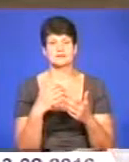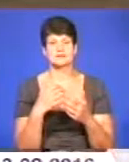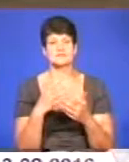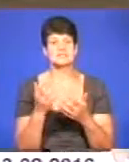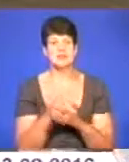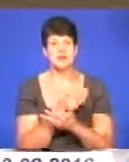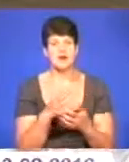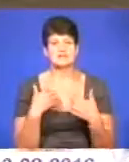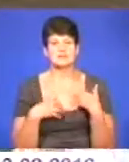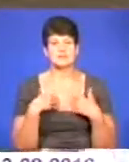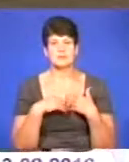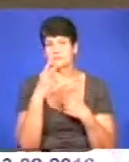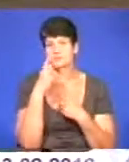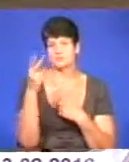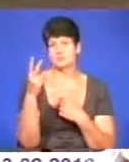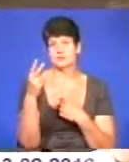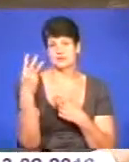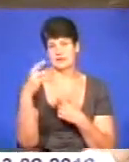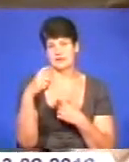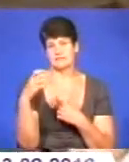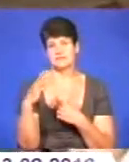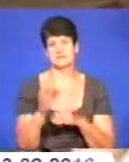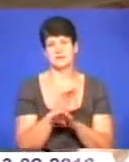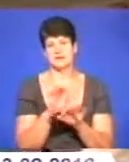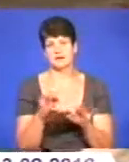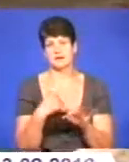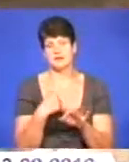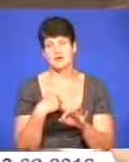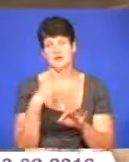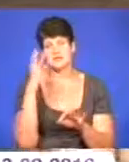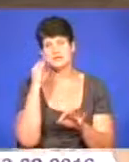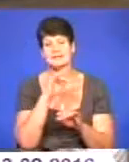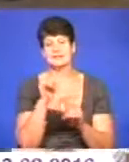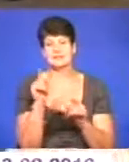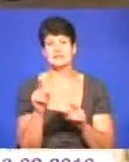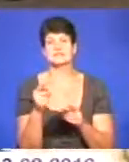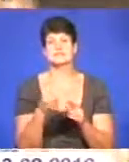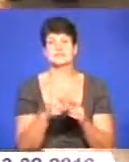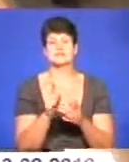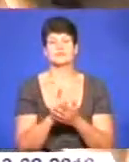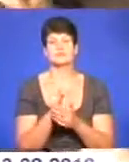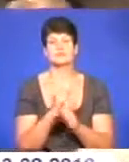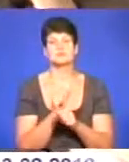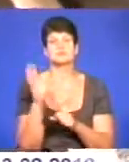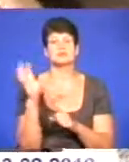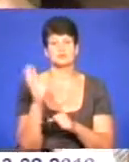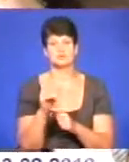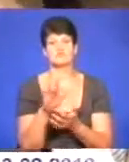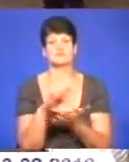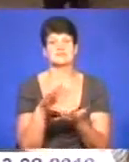подивилася, ага, значить три хвилиночки. І це дуже прекрасно. Я рахую, що не тільки на цій зупинці, повинна зробити і в центрі, і